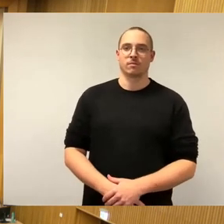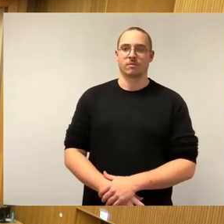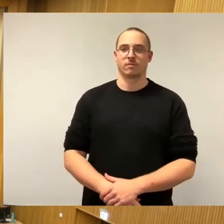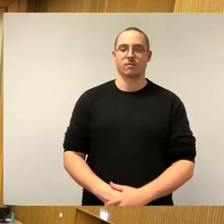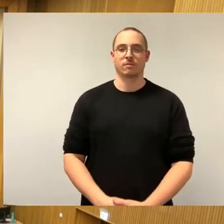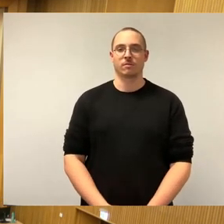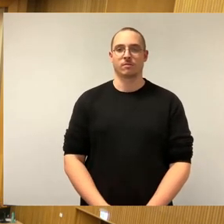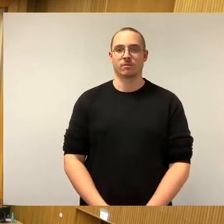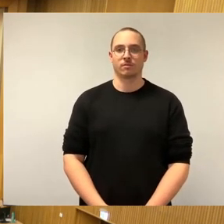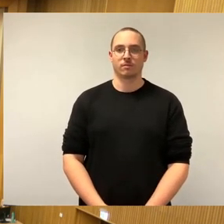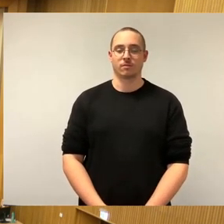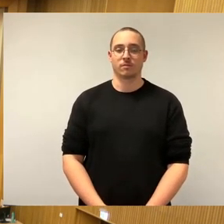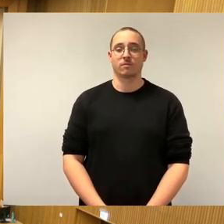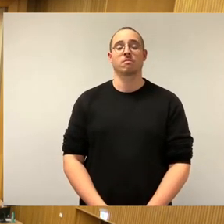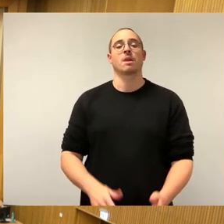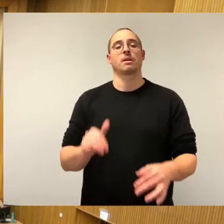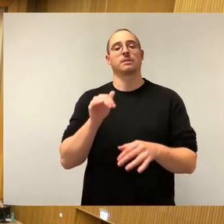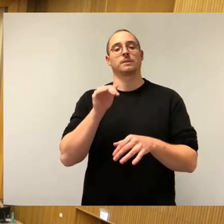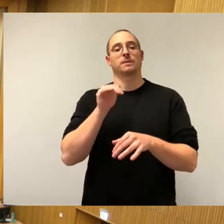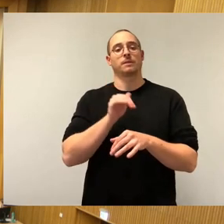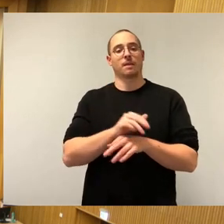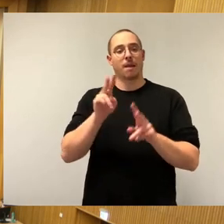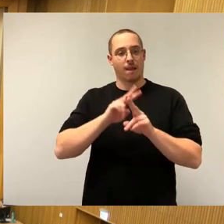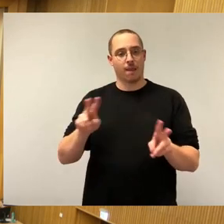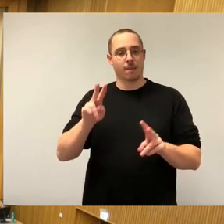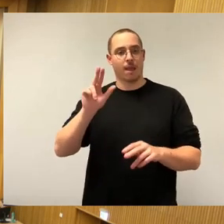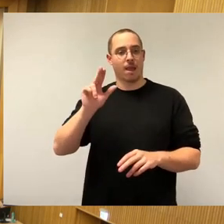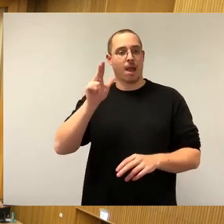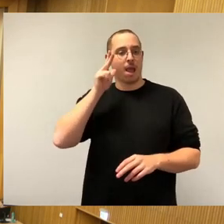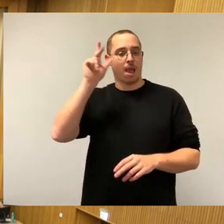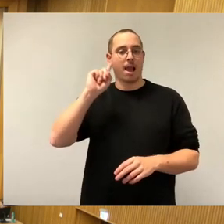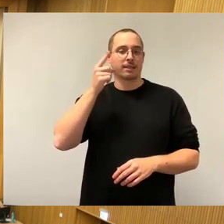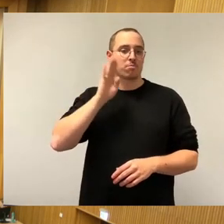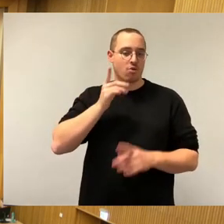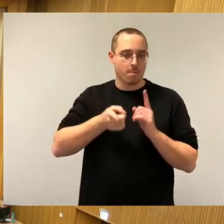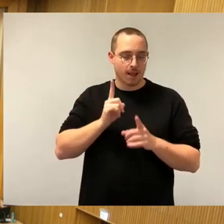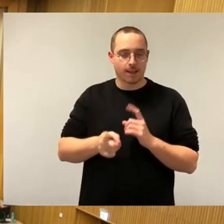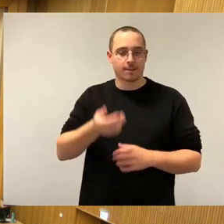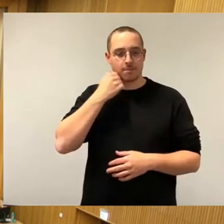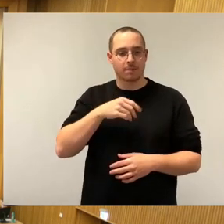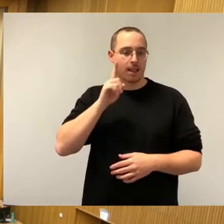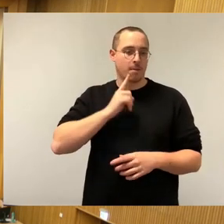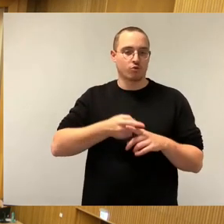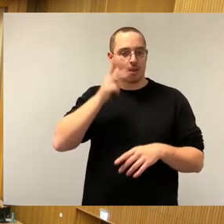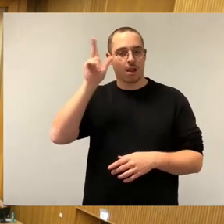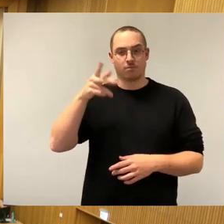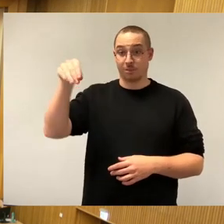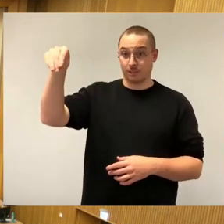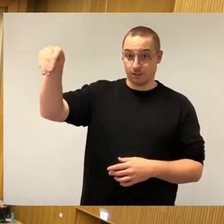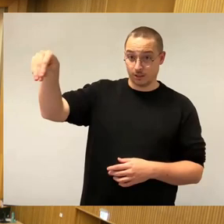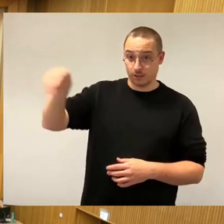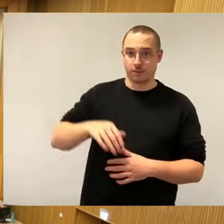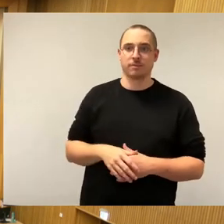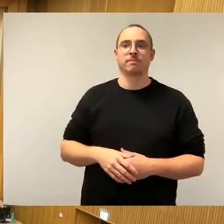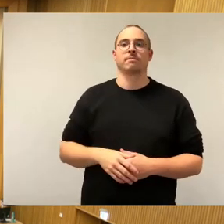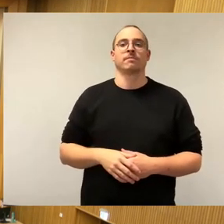Sehr geehrter Herr erster Bürgermeister, sehr geehrte Damen und Herren. Zunächst einmal zum Mietspiegel allgemein.